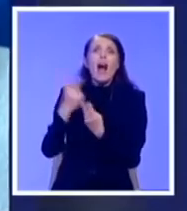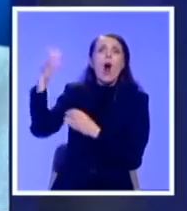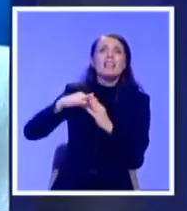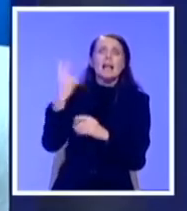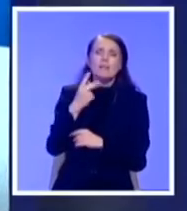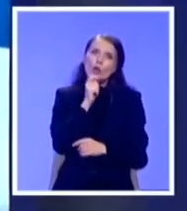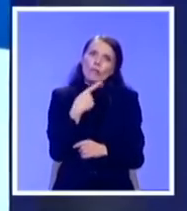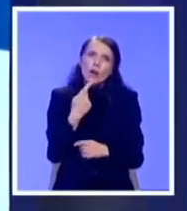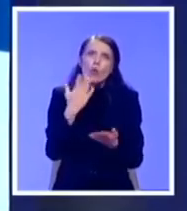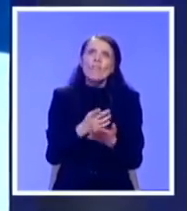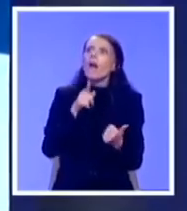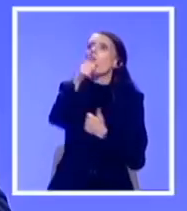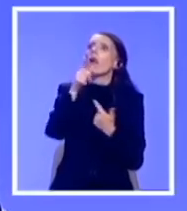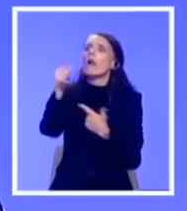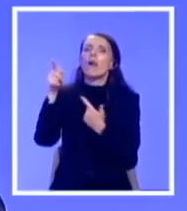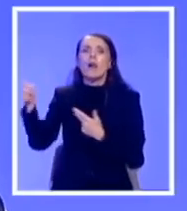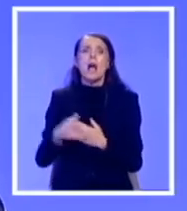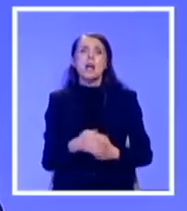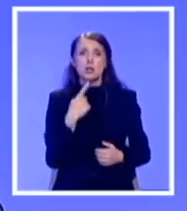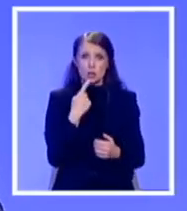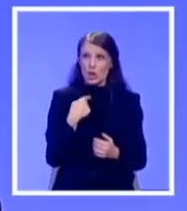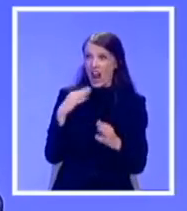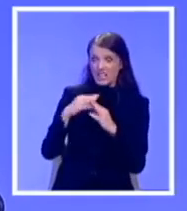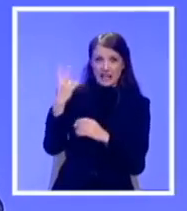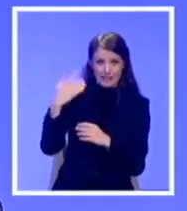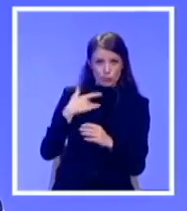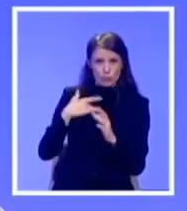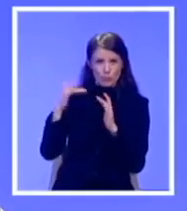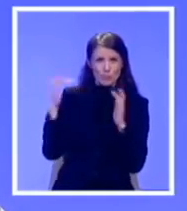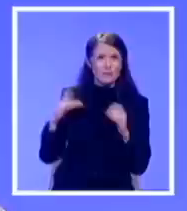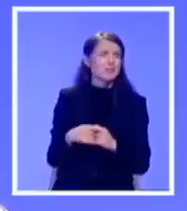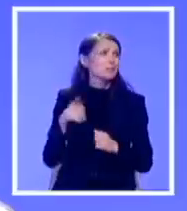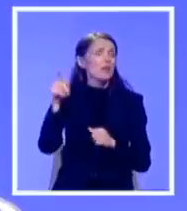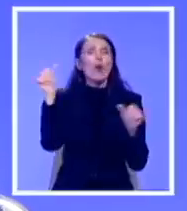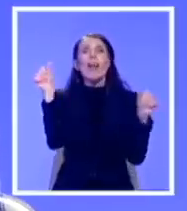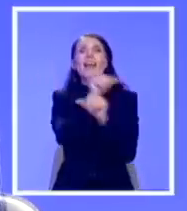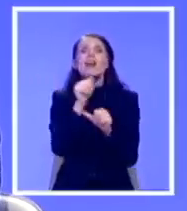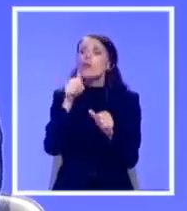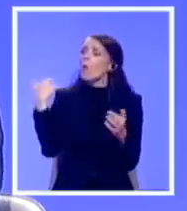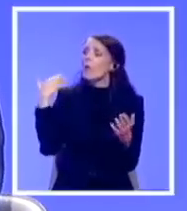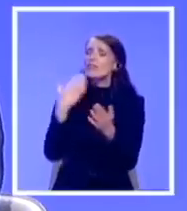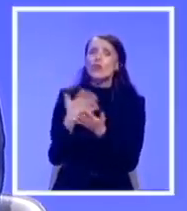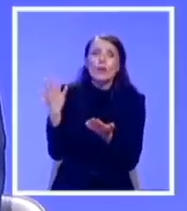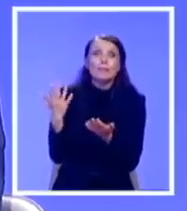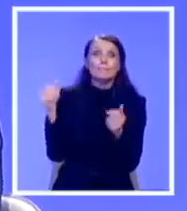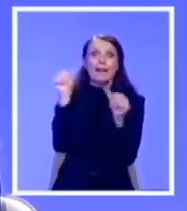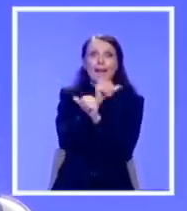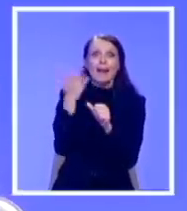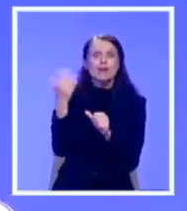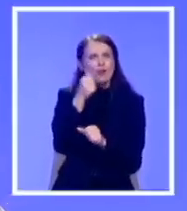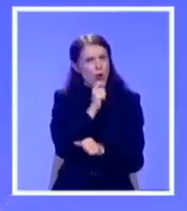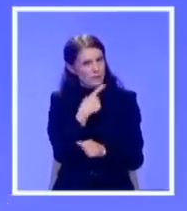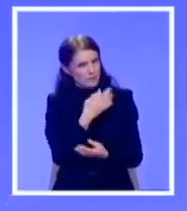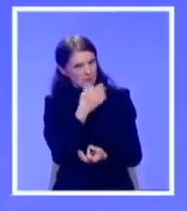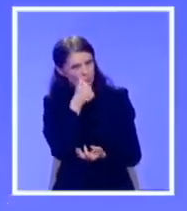Vaše protivnike. Nije to me ušto moj protivnik. Ja ne smatraju Vučić je svoj protivnik. Ne smatra te ga. Vučić je samo greška u istoriji. Šta to znači greška? To ćemo